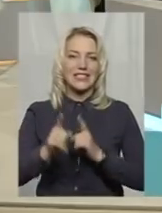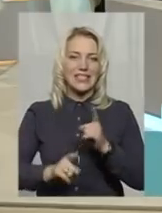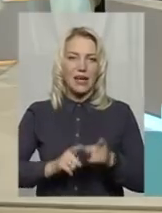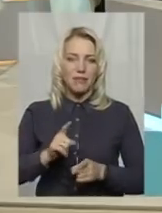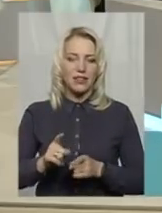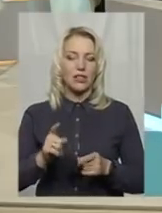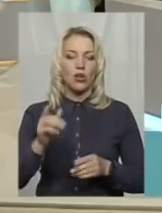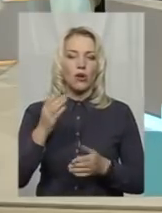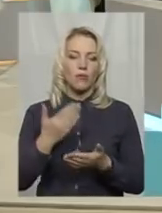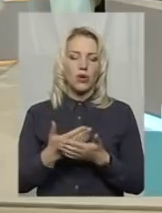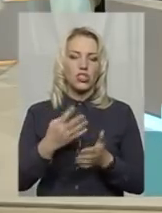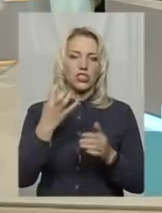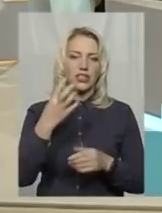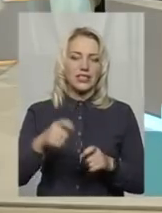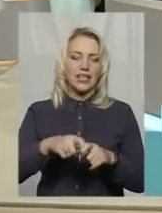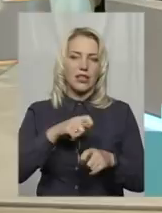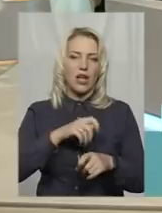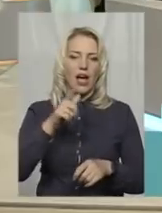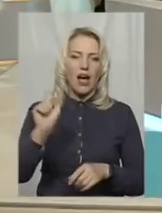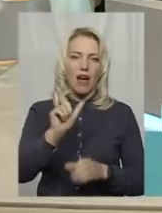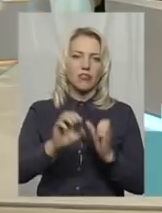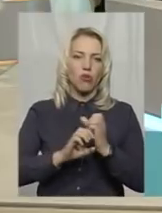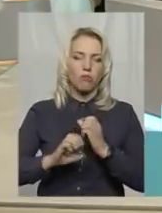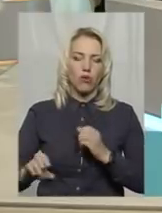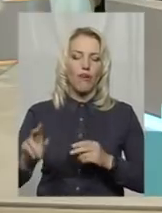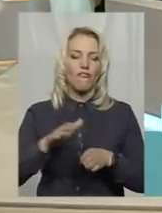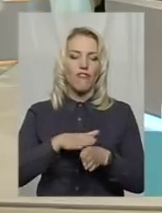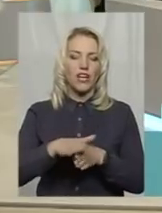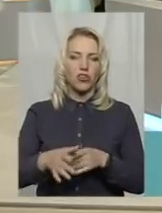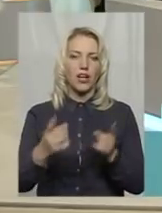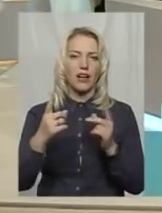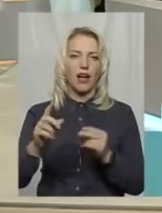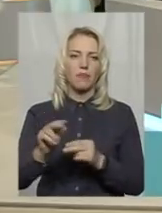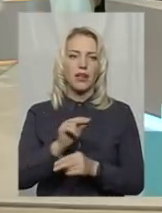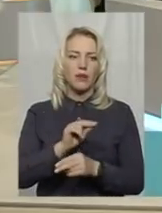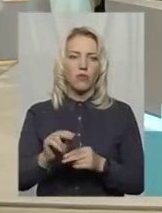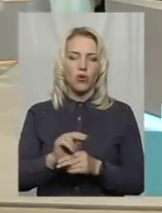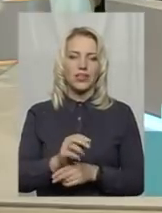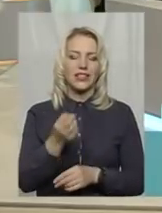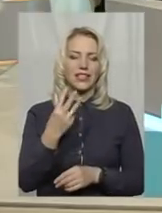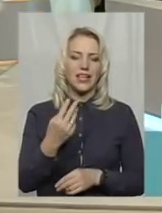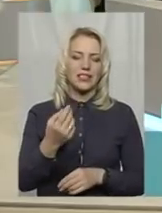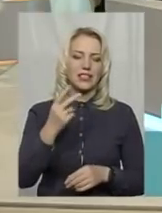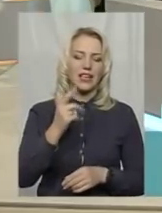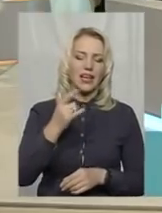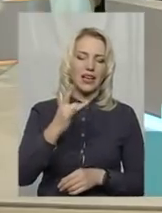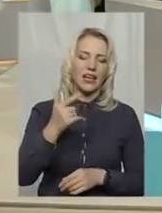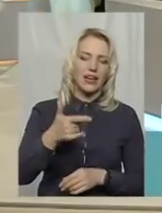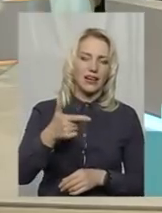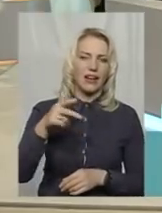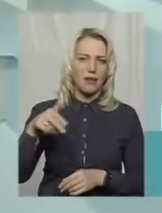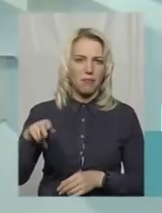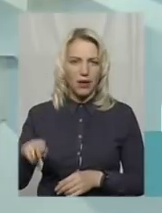порядка 14 км газопроводу. Виконано капремонт 13 ГРП та 6 ШРП, виконано реконструкцію 11